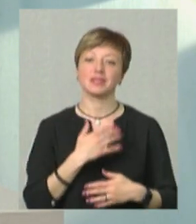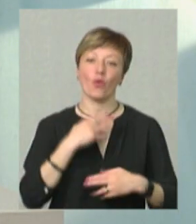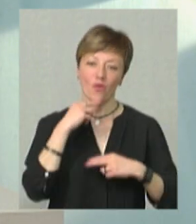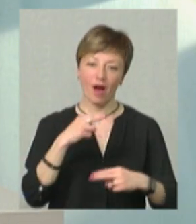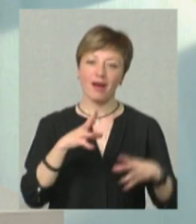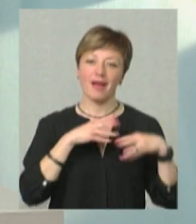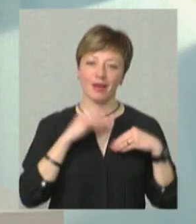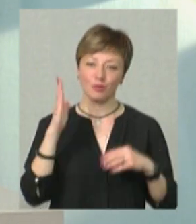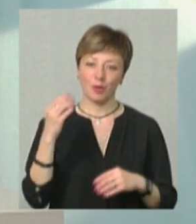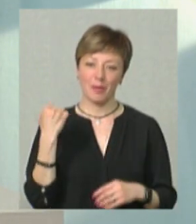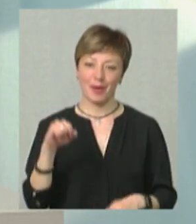разом до перемоги!